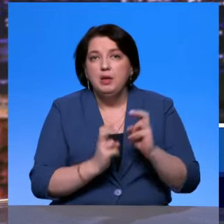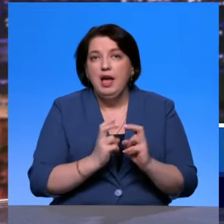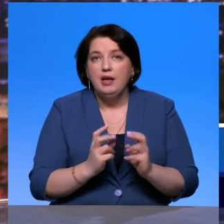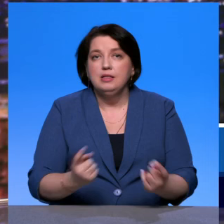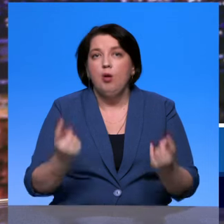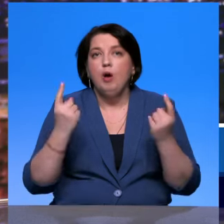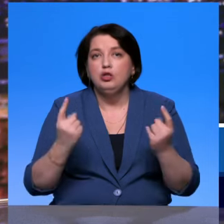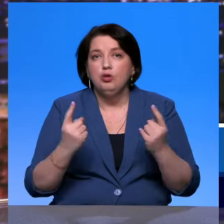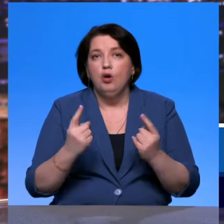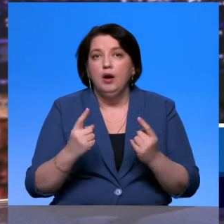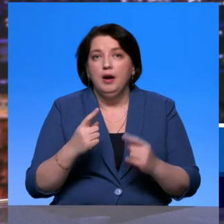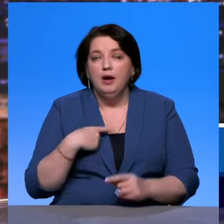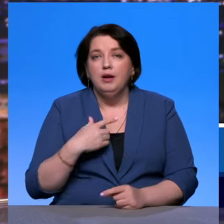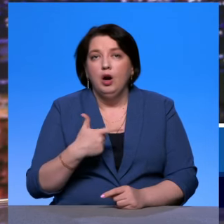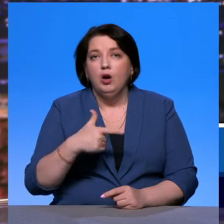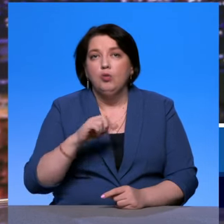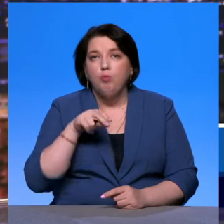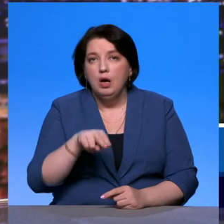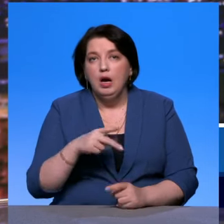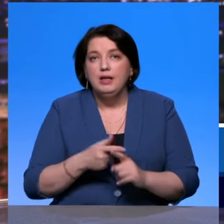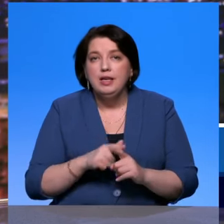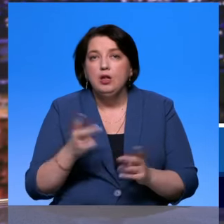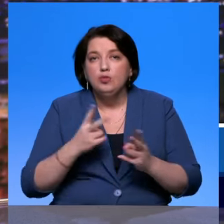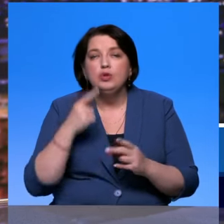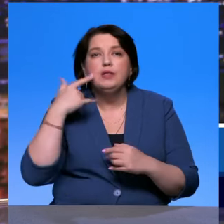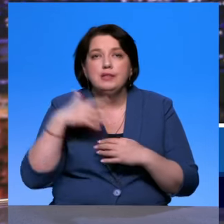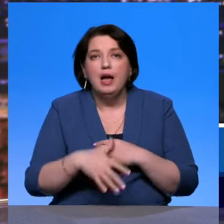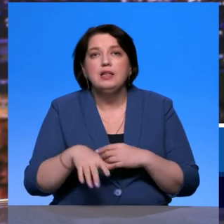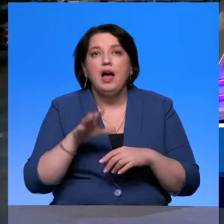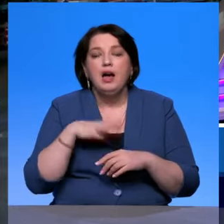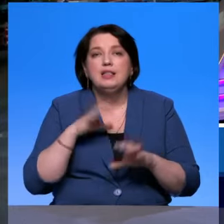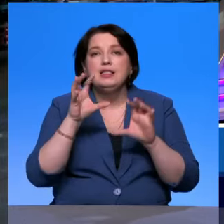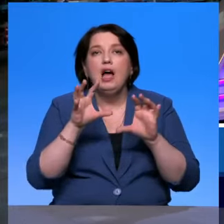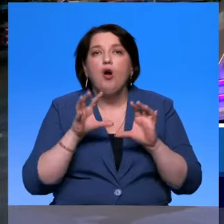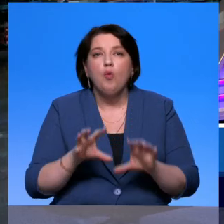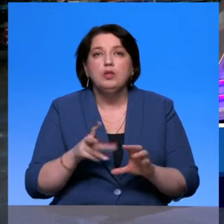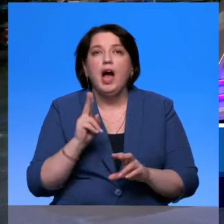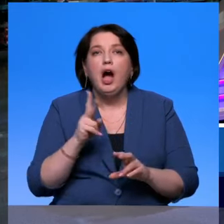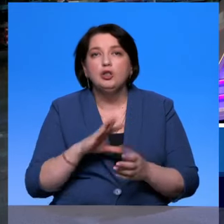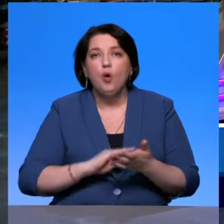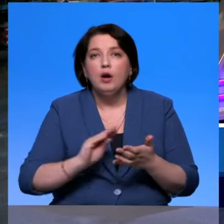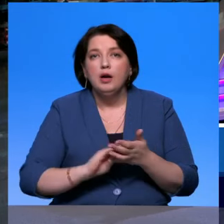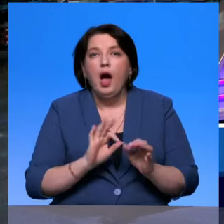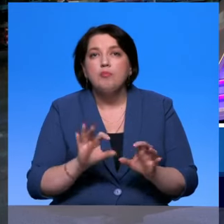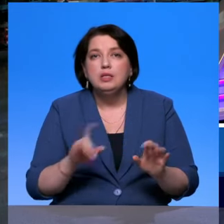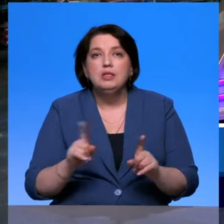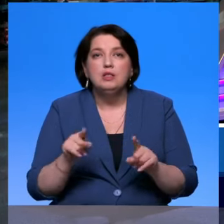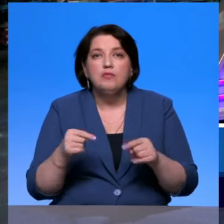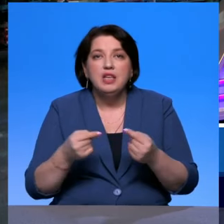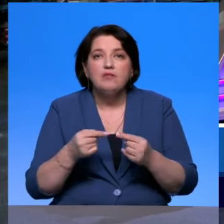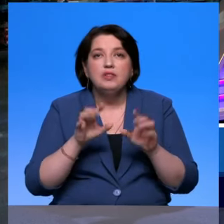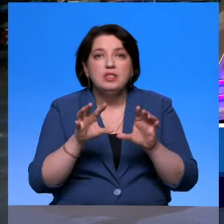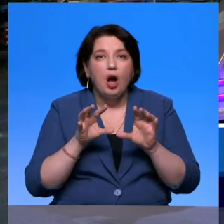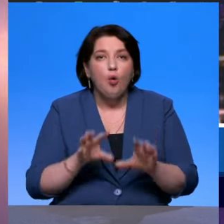губ, и надо понимать законы. А кто нам эти расшифровки может дать по этим законам? Я правильно понимаю, что... делать это по